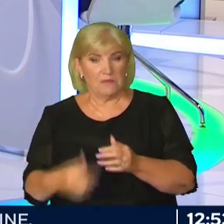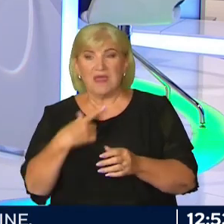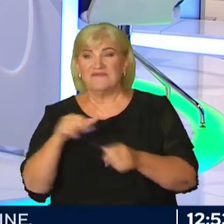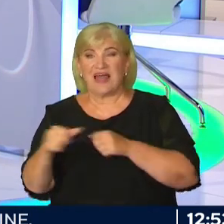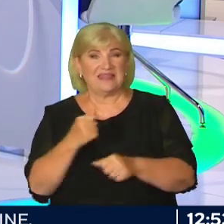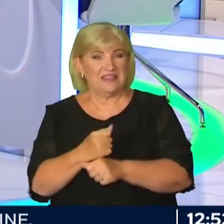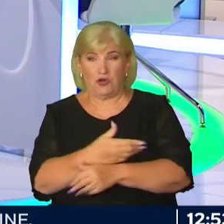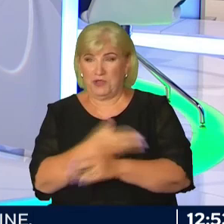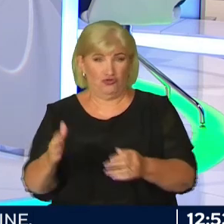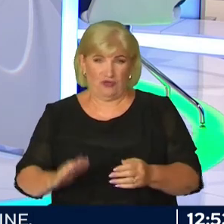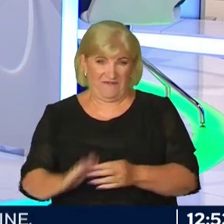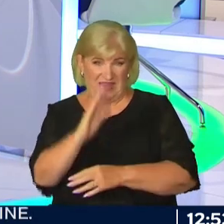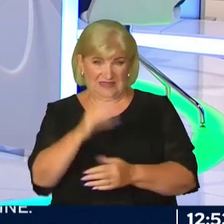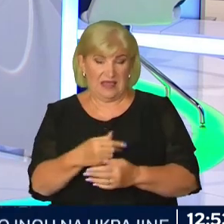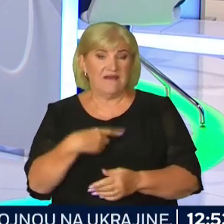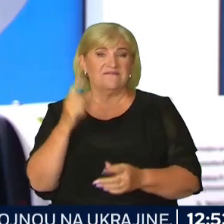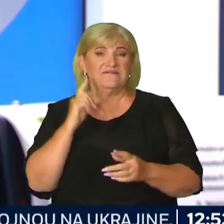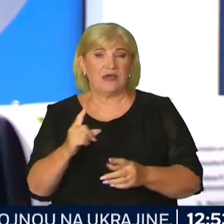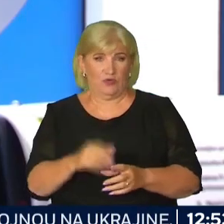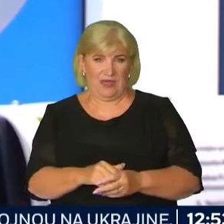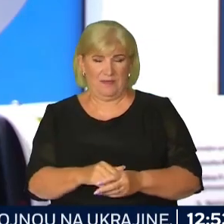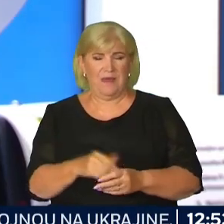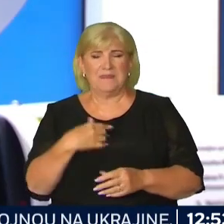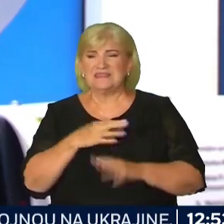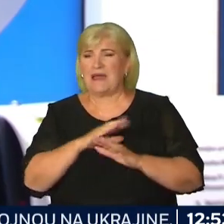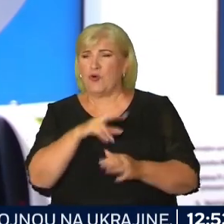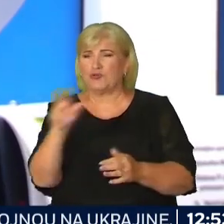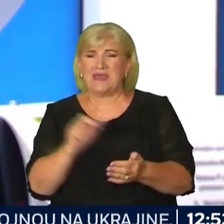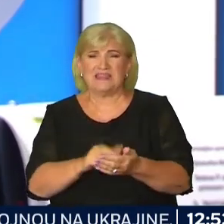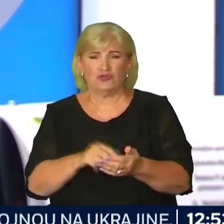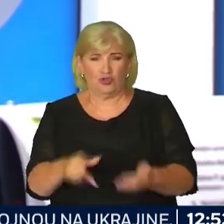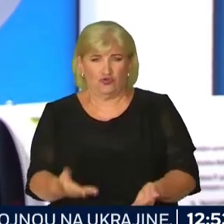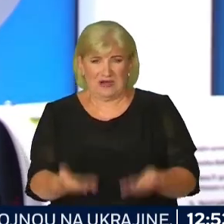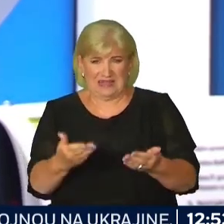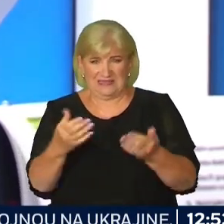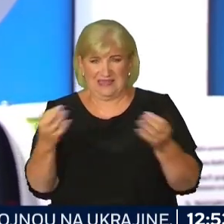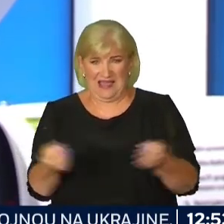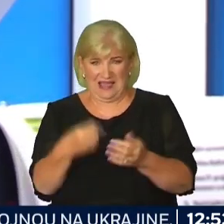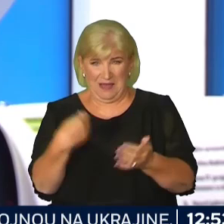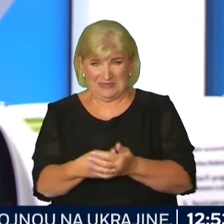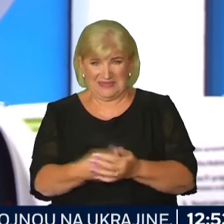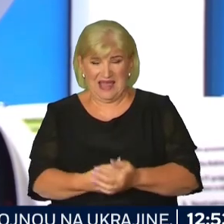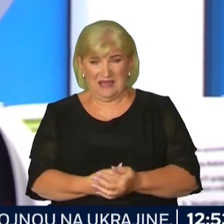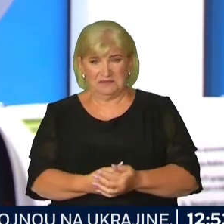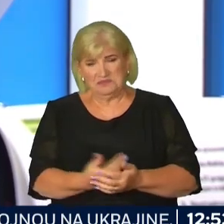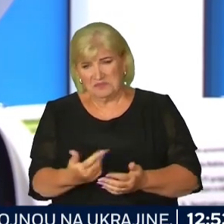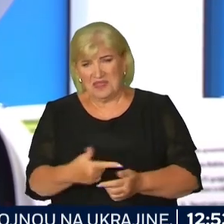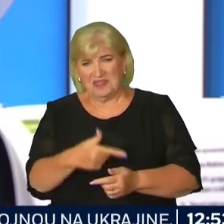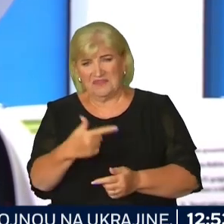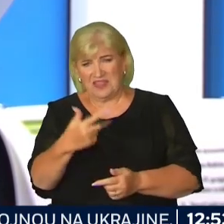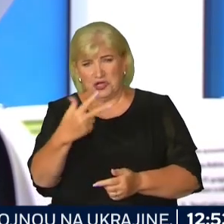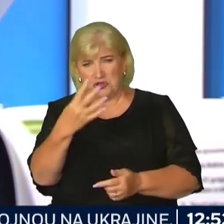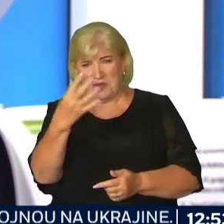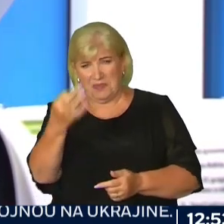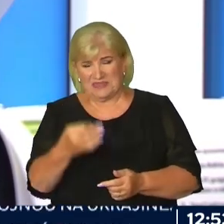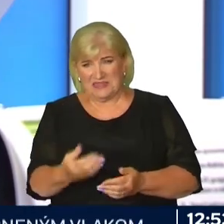nič s infláciou. A varujem, ešte raz varujem. My sa môžeme tešiť, že nám tu rastie nejaká mzda, že možno niekde o 2, o 3, o 4 %